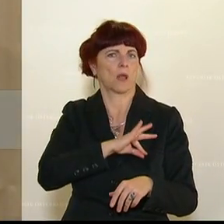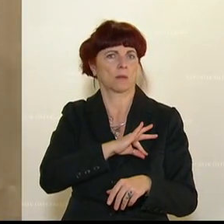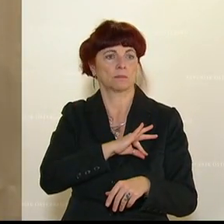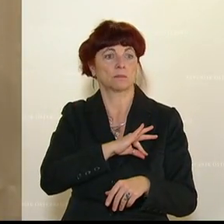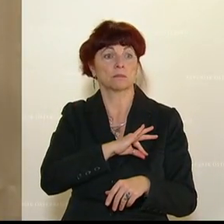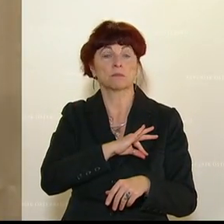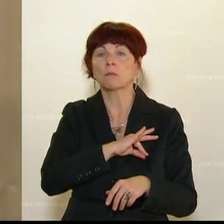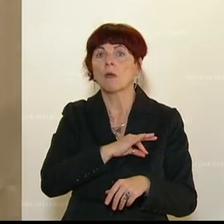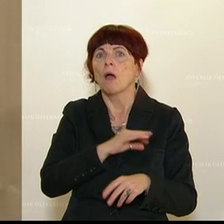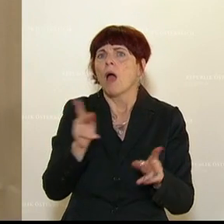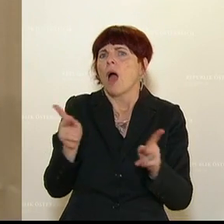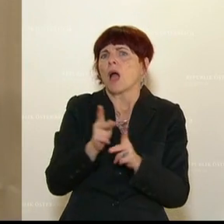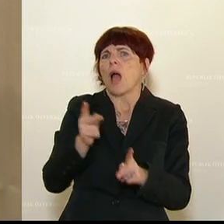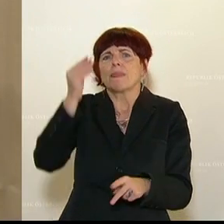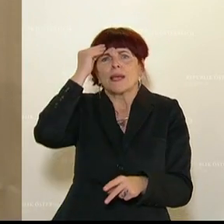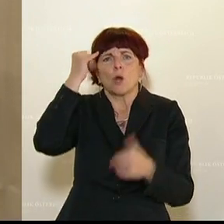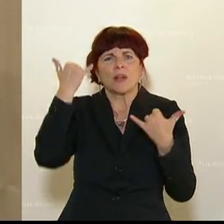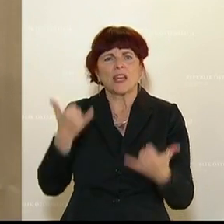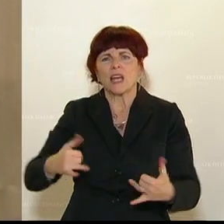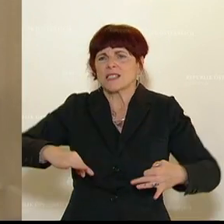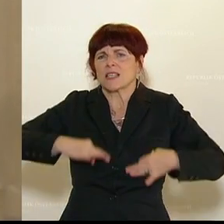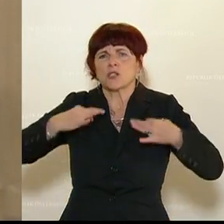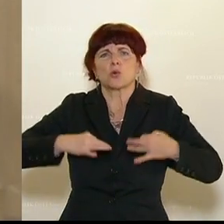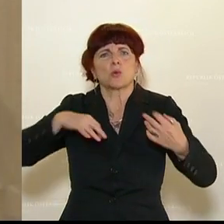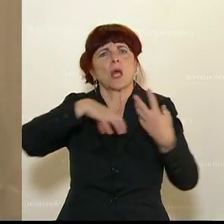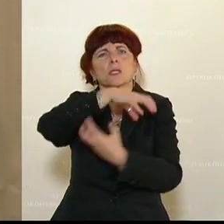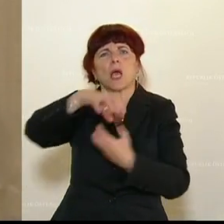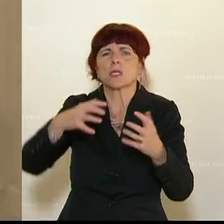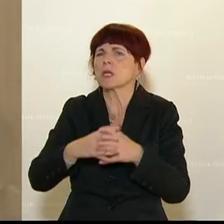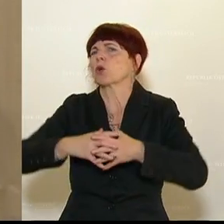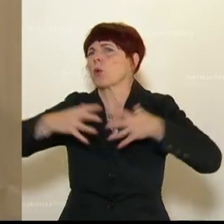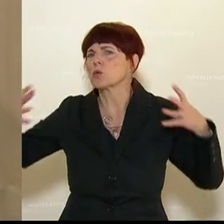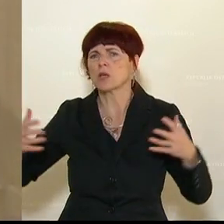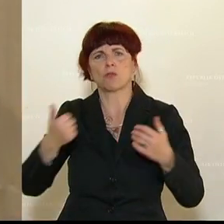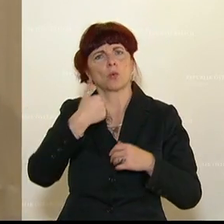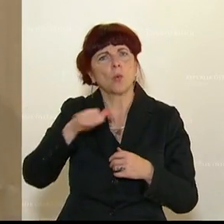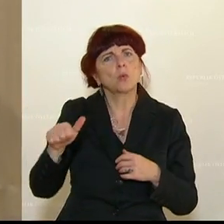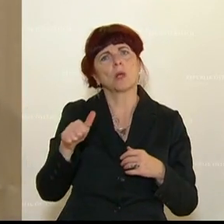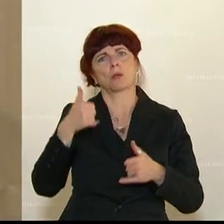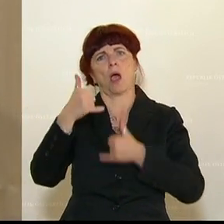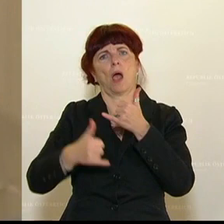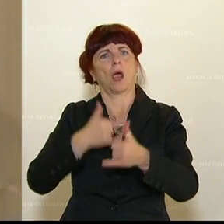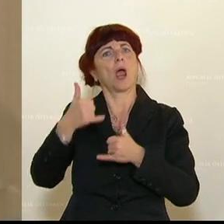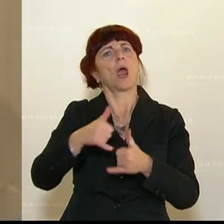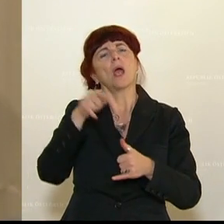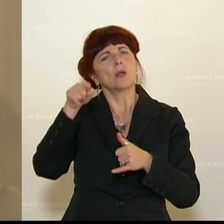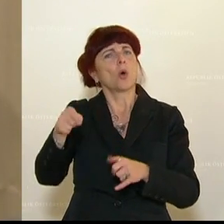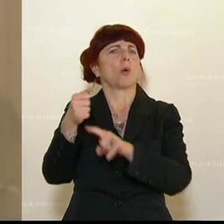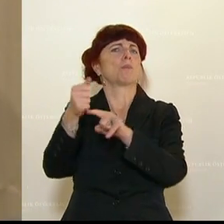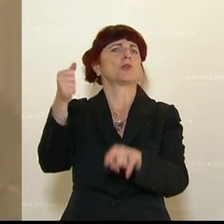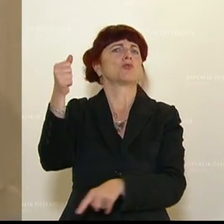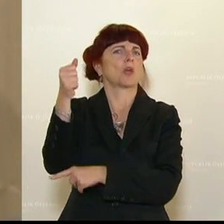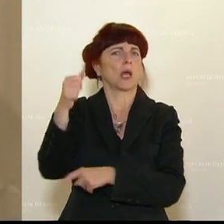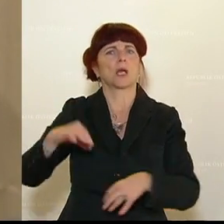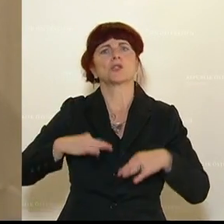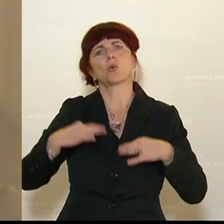Man möchte gar nicht glauben, dass in der größten Gesundheitskrise seit 100 Jahren wir heute ein Budget im Bereich der Gesundheit diskutieren, wo zwar alle sagen, wie ach